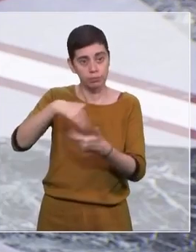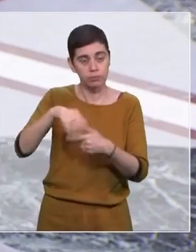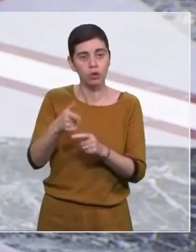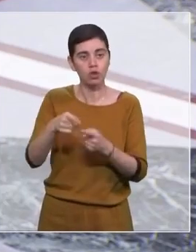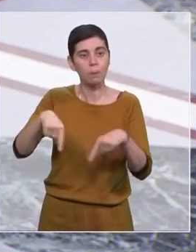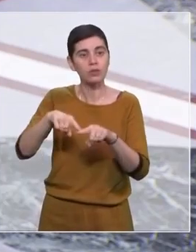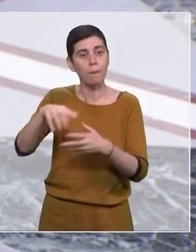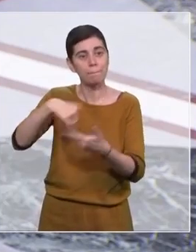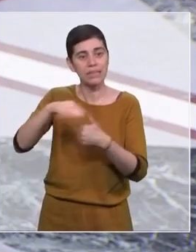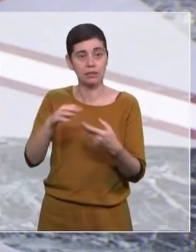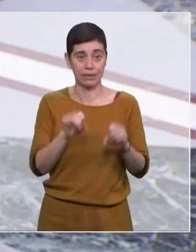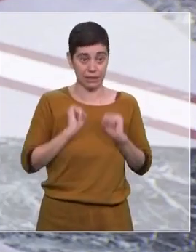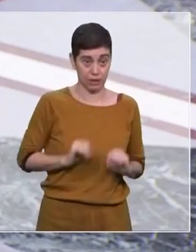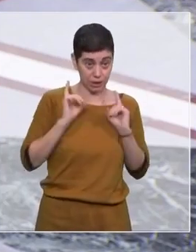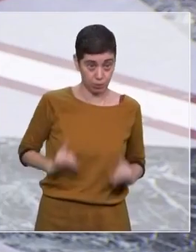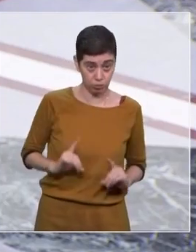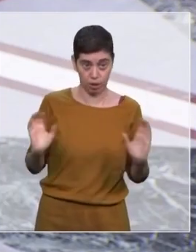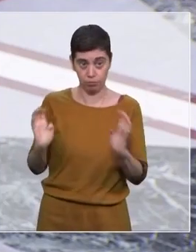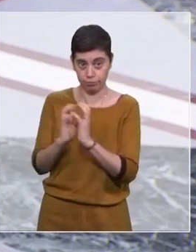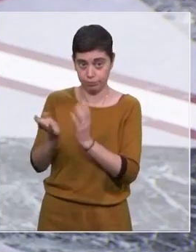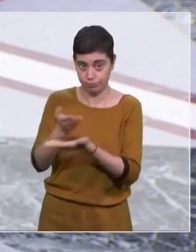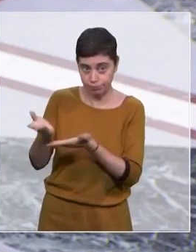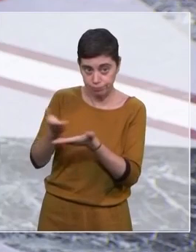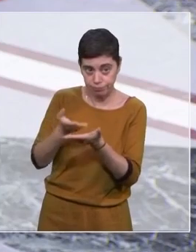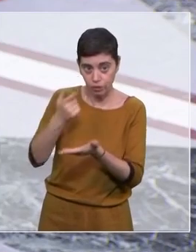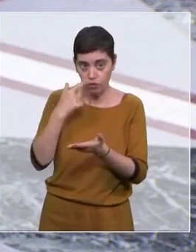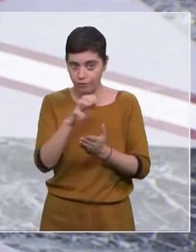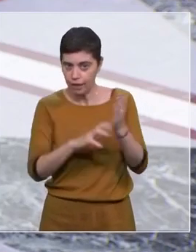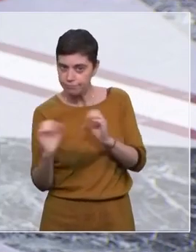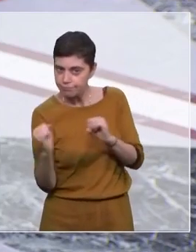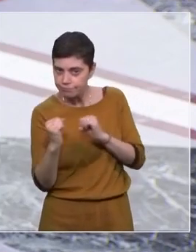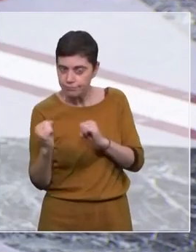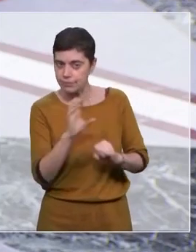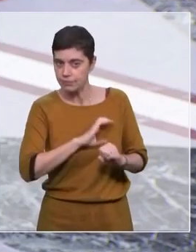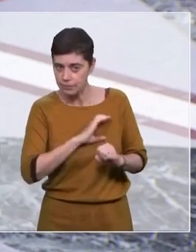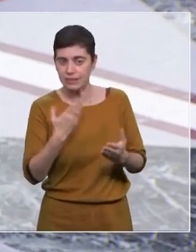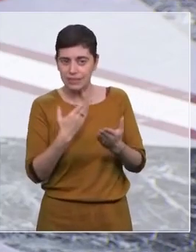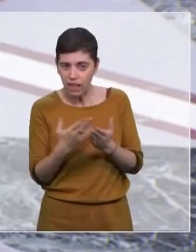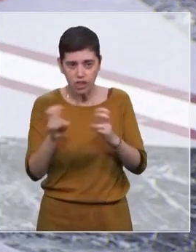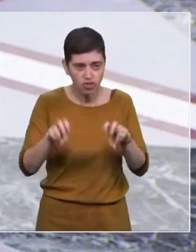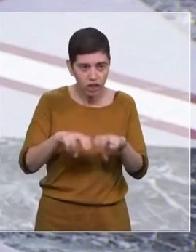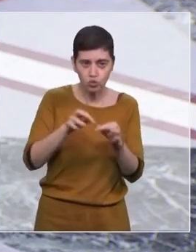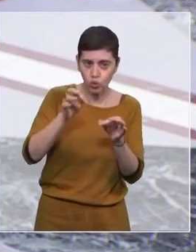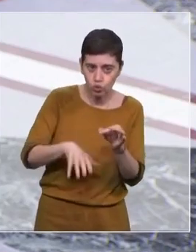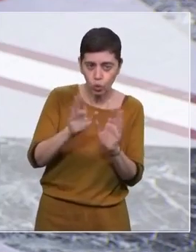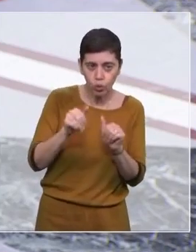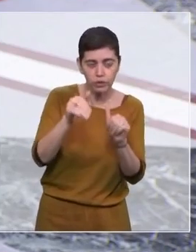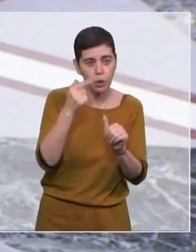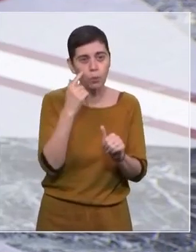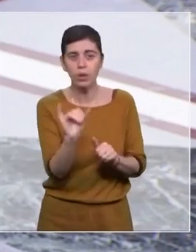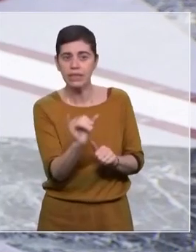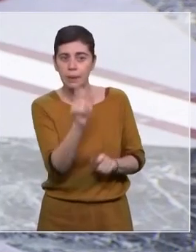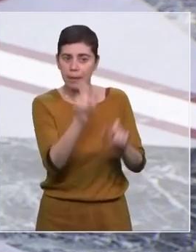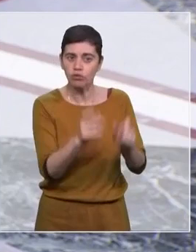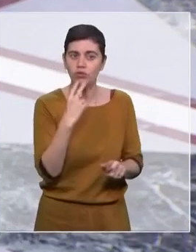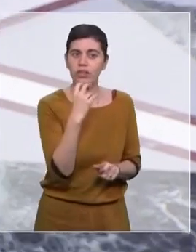convoquée. Nous continuerons à chercher un accord sur ce texte. Nous continuerons à chercher des solutions pour les Françaises